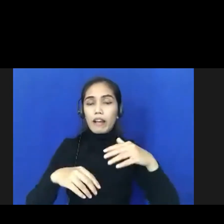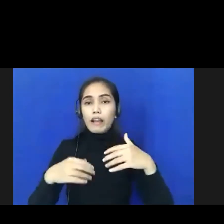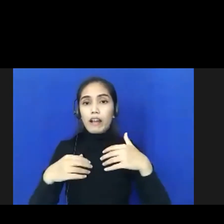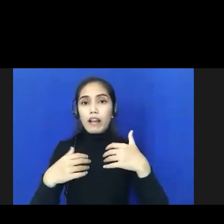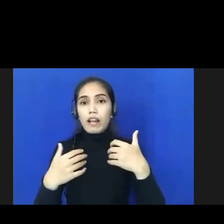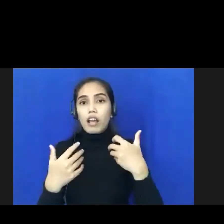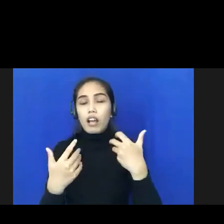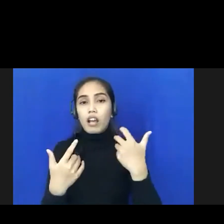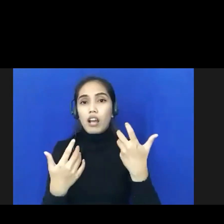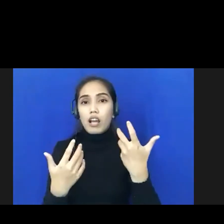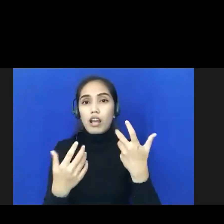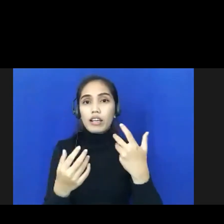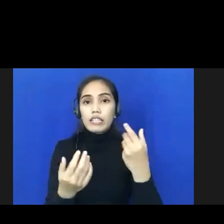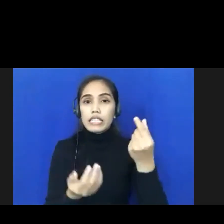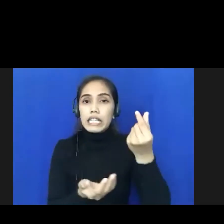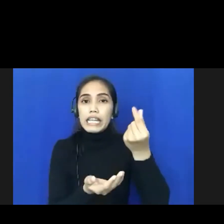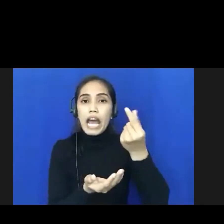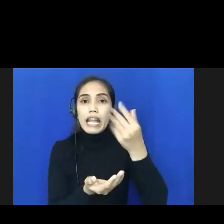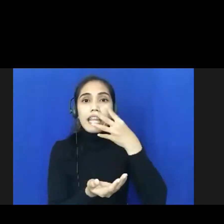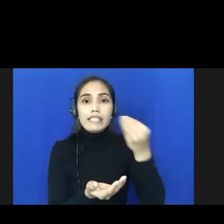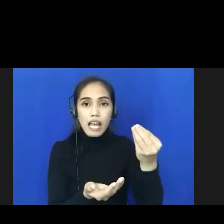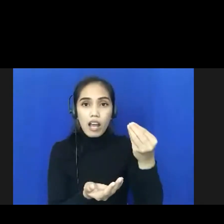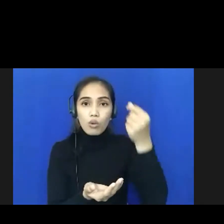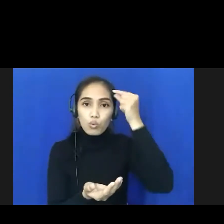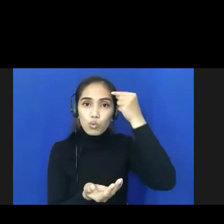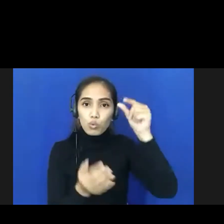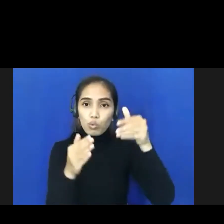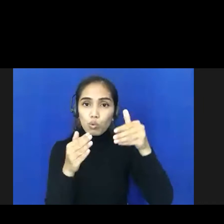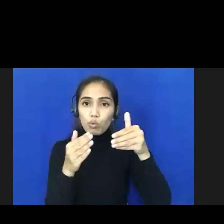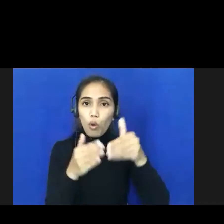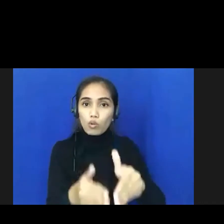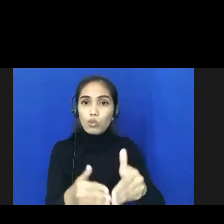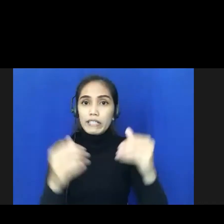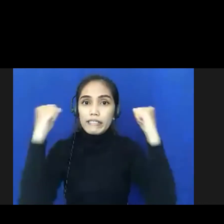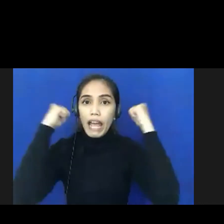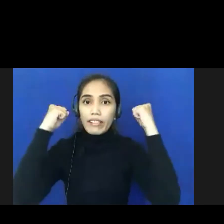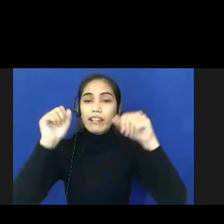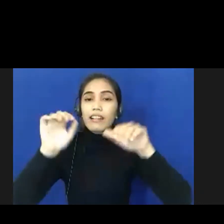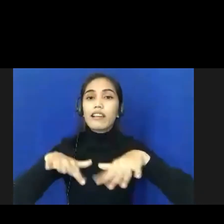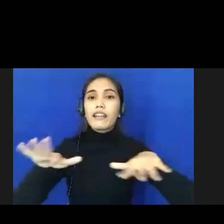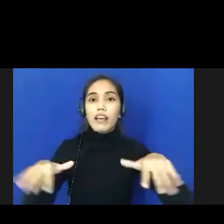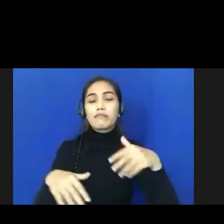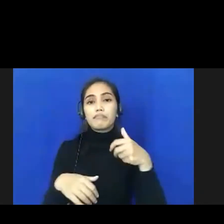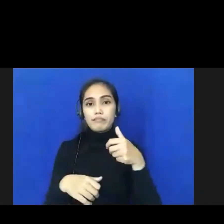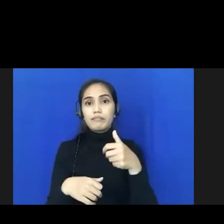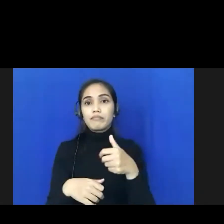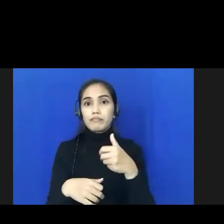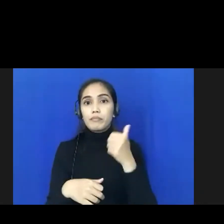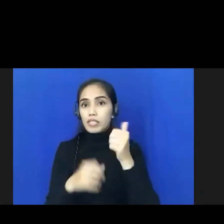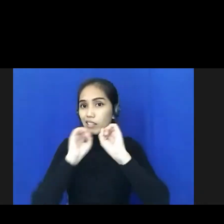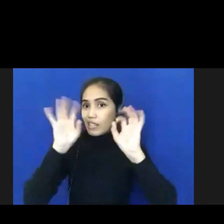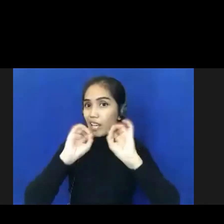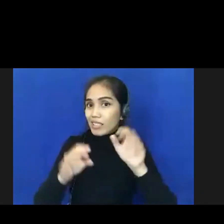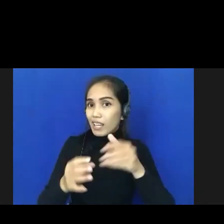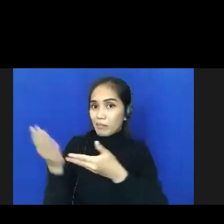kita ini adalah dana desa untuk kesehatan anak mungkin nanti akan lebih jauh dijelaskan oleh